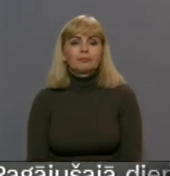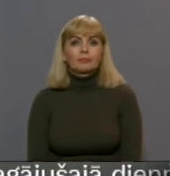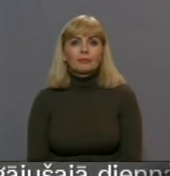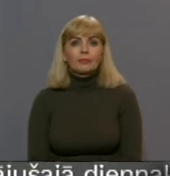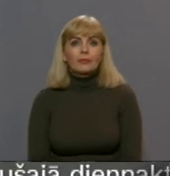LRT+.